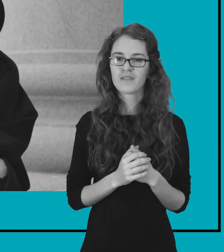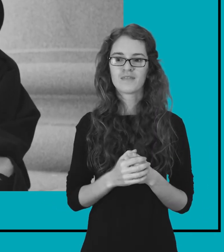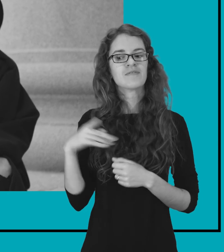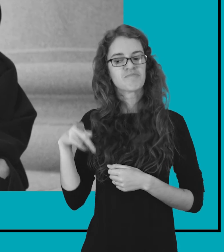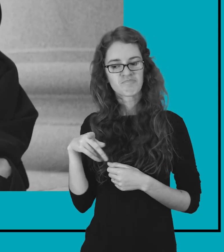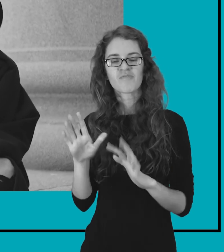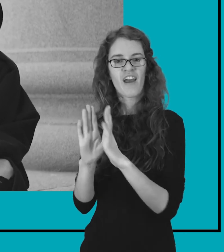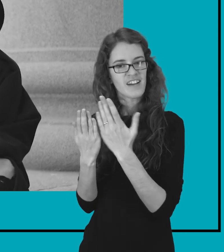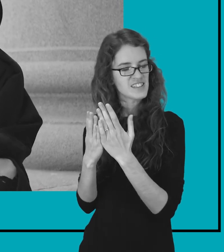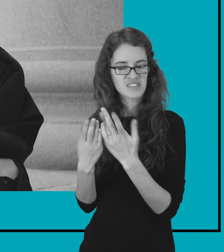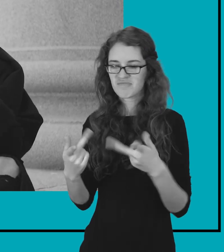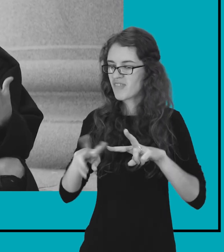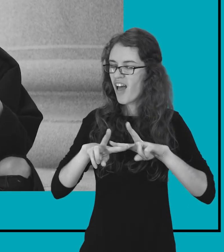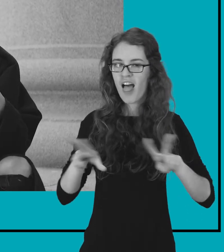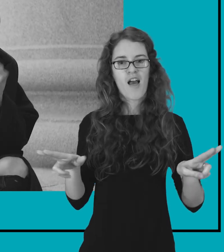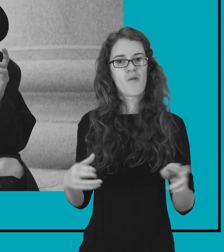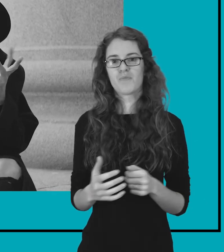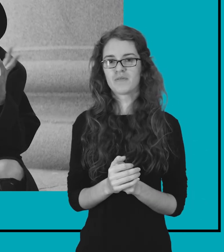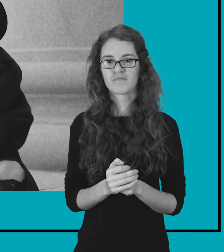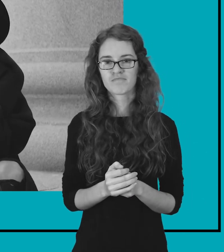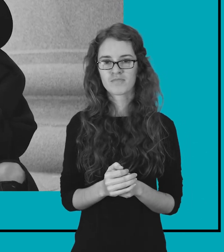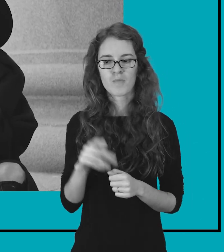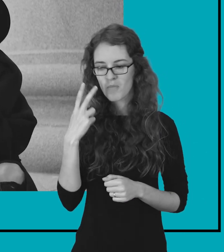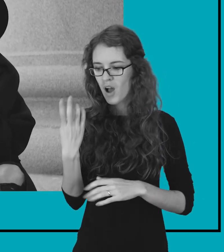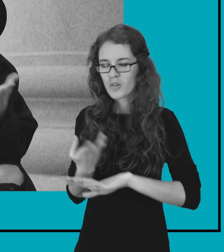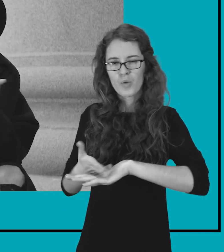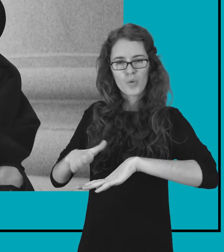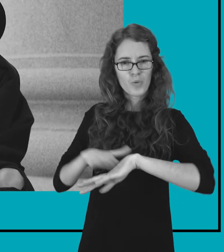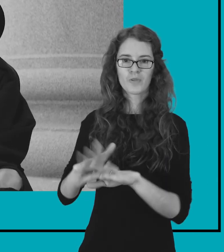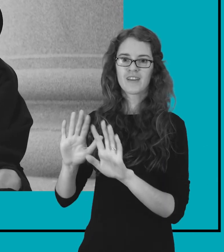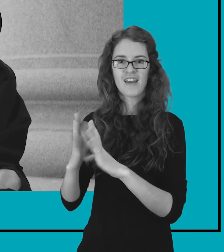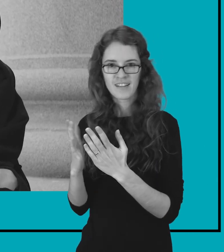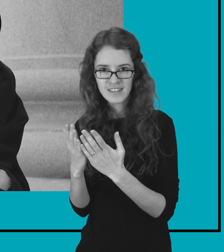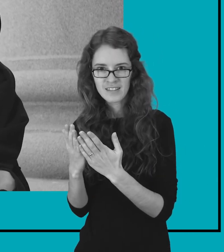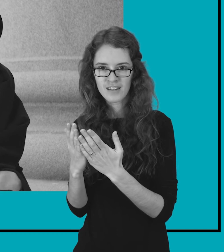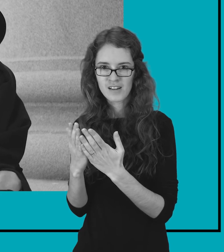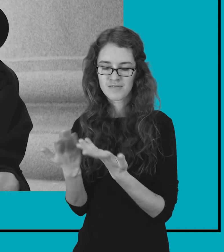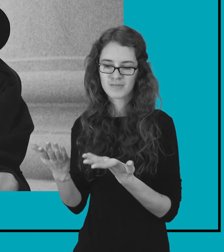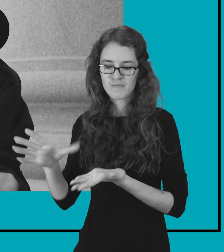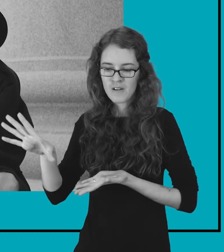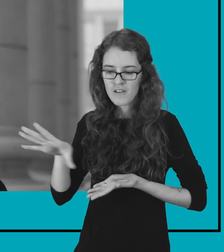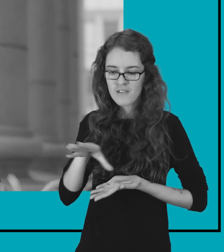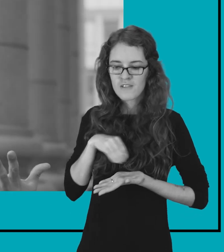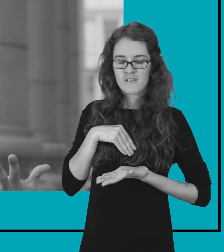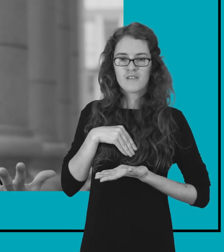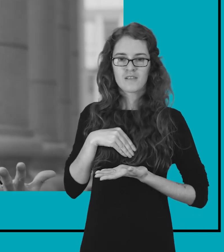irgi tas pats, su tuo, pavadinkim, taip sunkesnių žanrų, kaip rašo Rilkio.